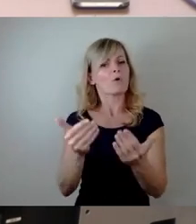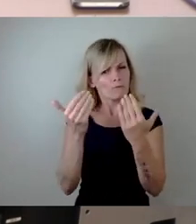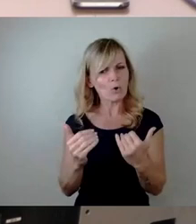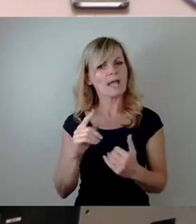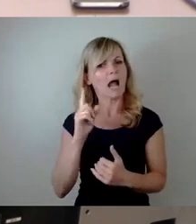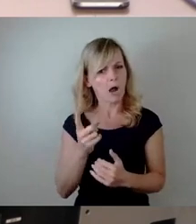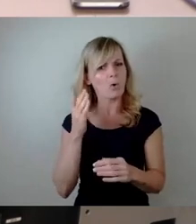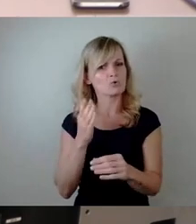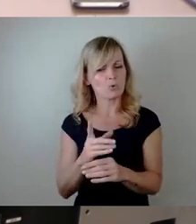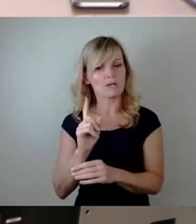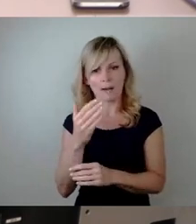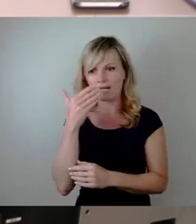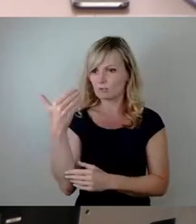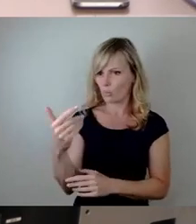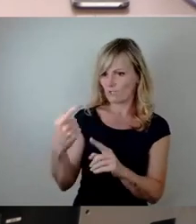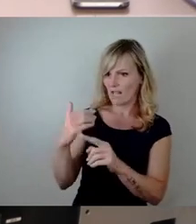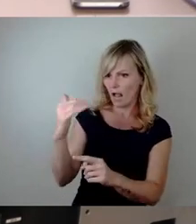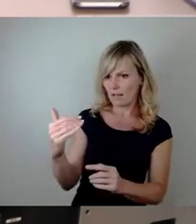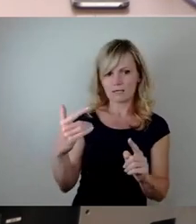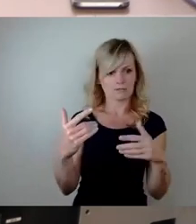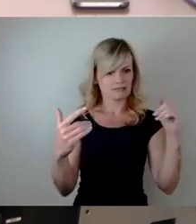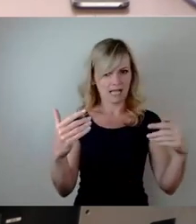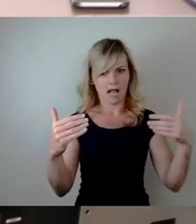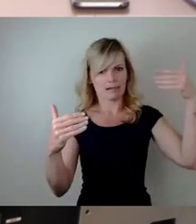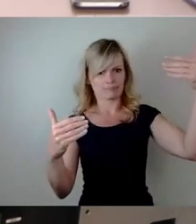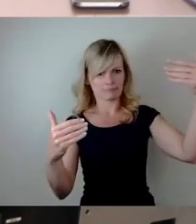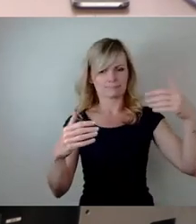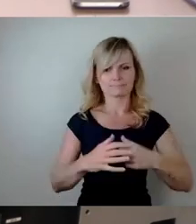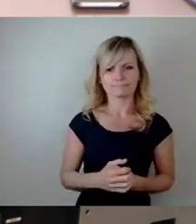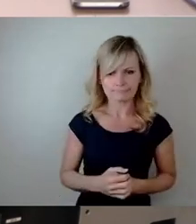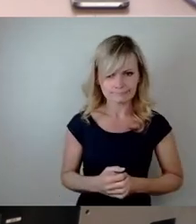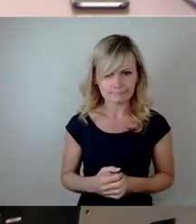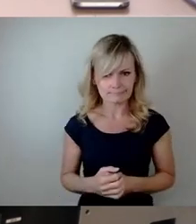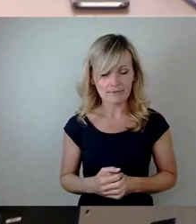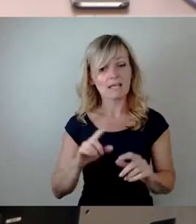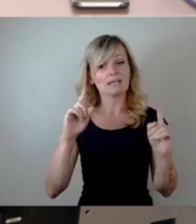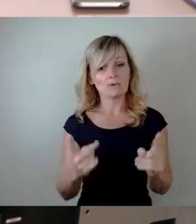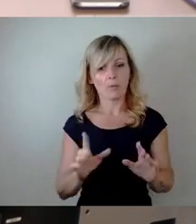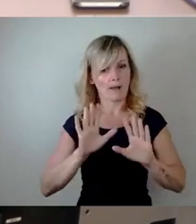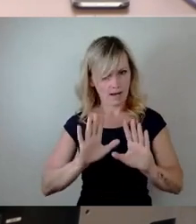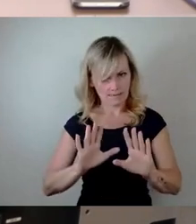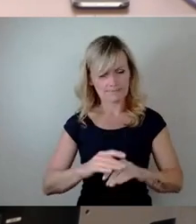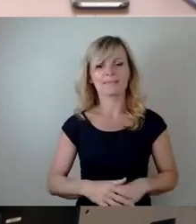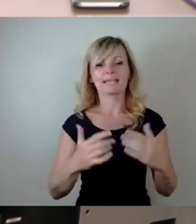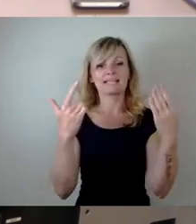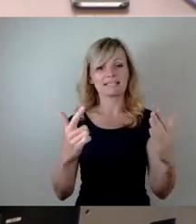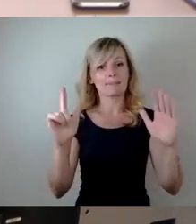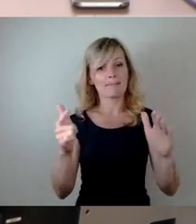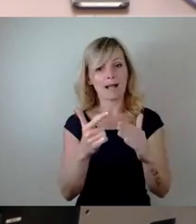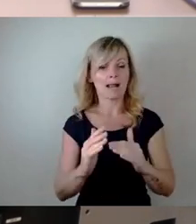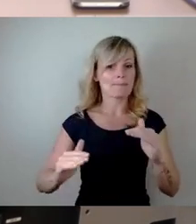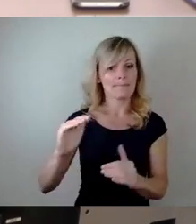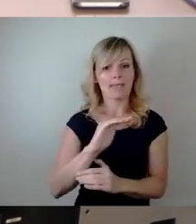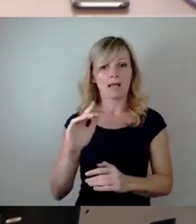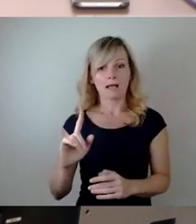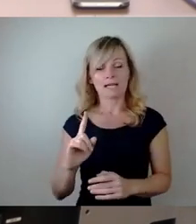schaut euch die Zahl an. Nur noch einmal einzuordnen, das heißt, siebenmal mehr Impfungen als im Vorjahr wurden